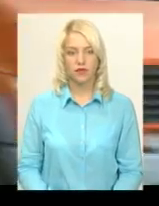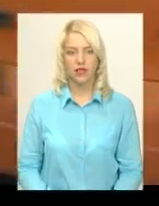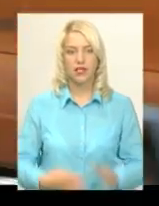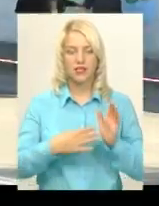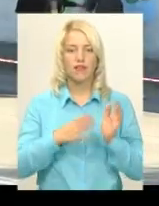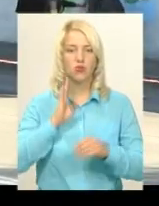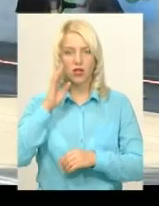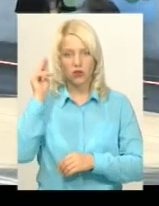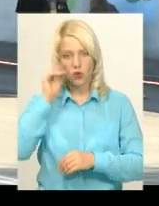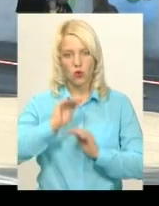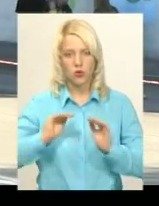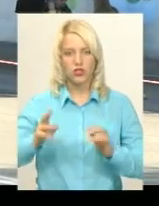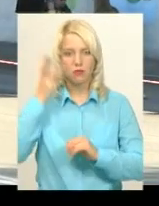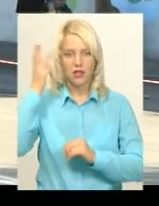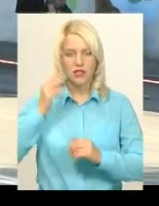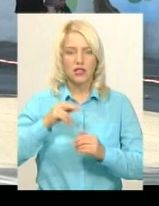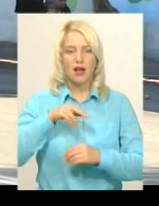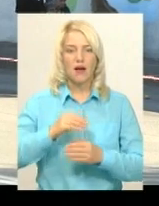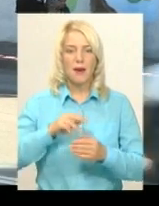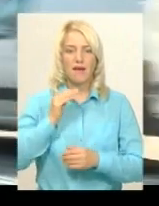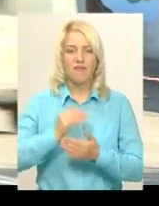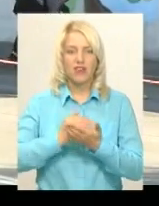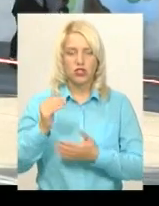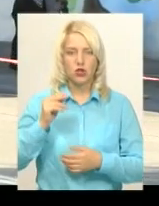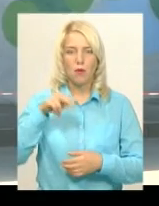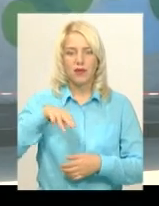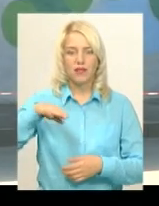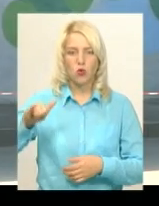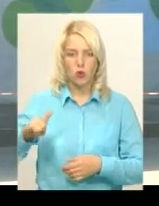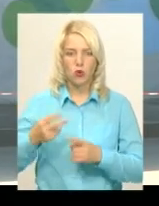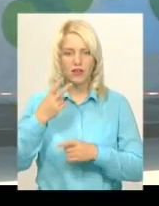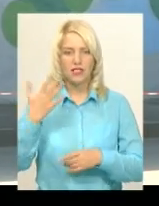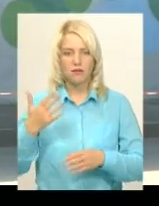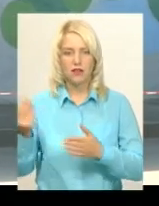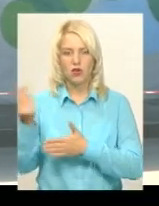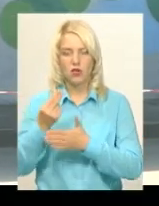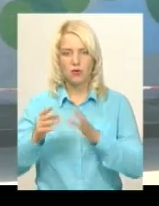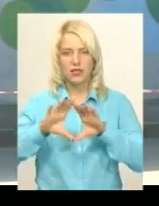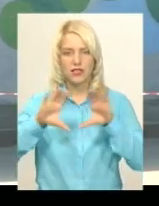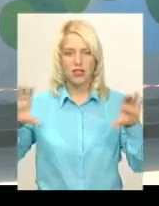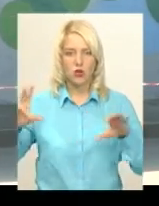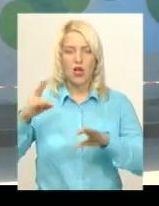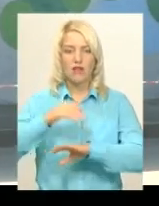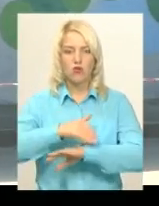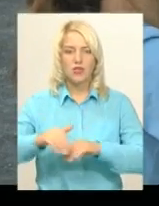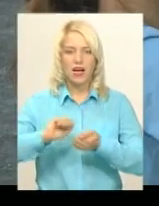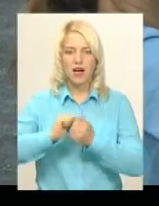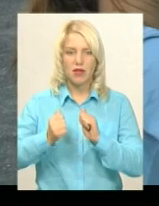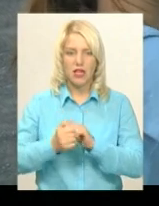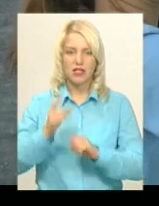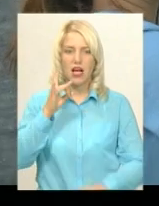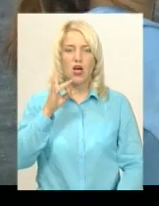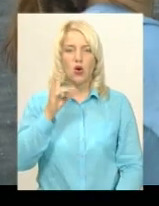9-ї ранку учні Хмельницького вищого професійного училища номер 25 розмальовують стіну на вулиці Кам'янецькій у мікрорайоні Рожична.